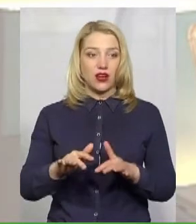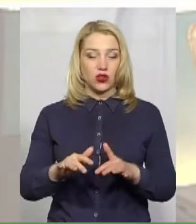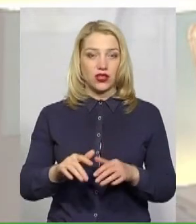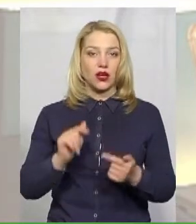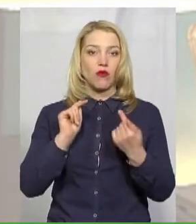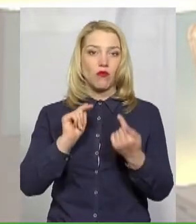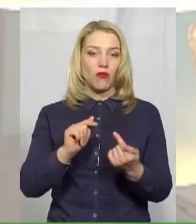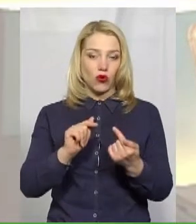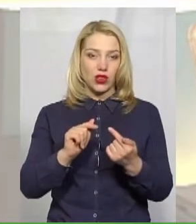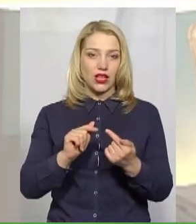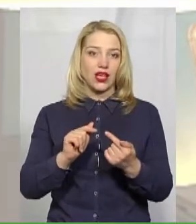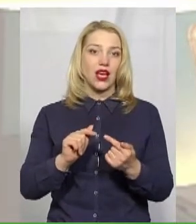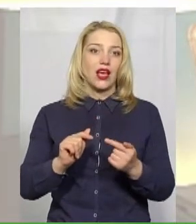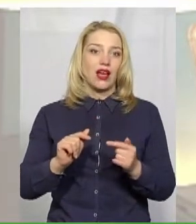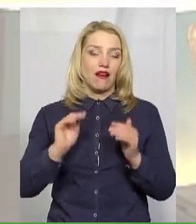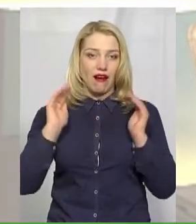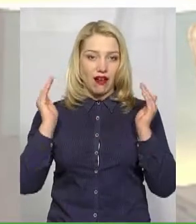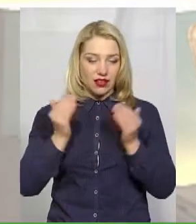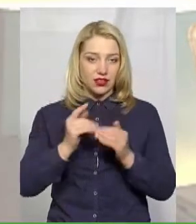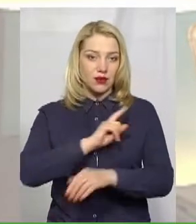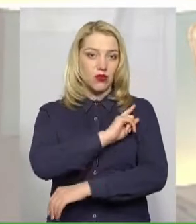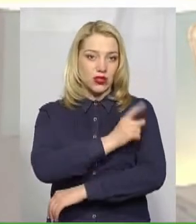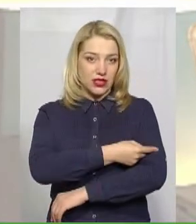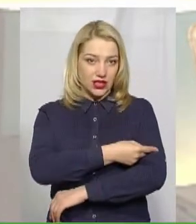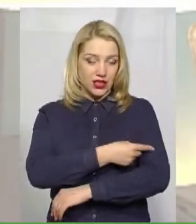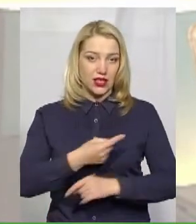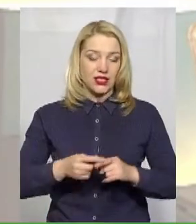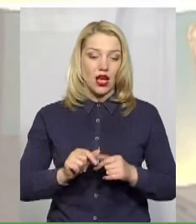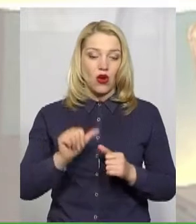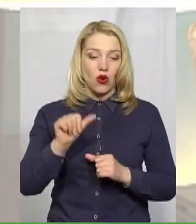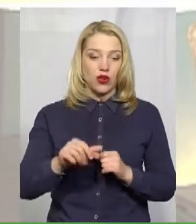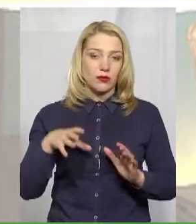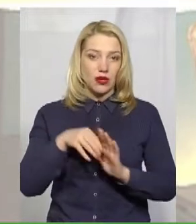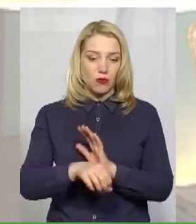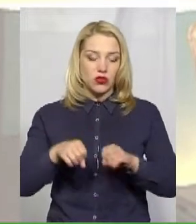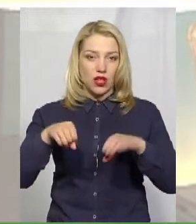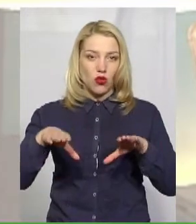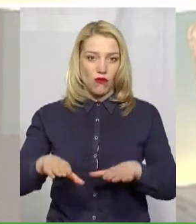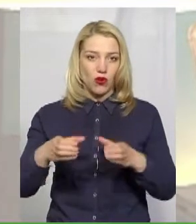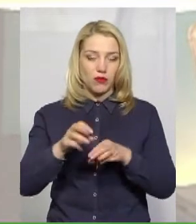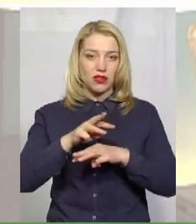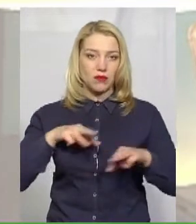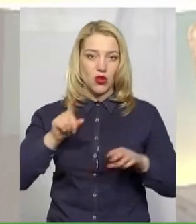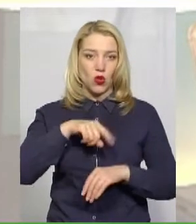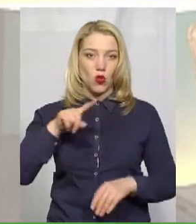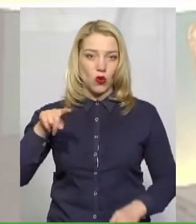протикарантинні заходи посилилися. Крім запроваджених раніше постановою Кабінету міністрів номер